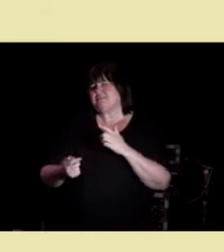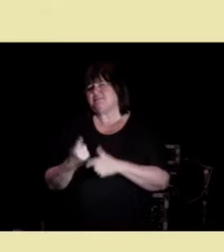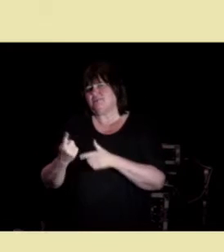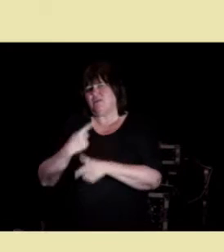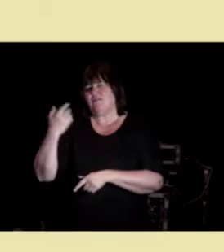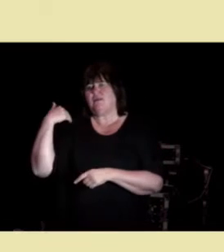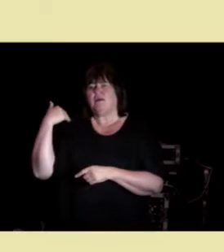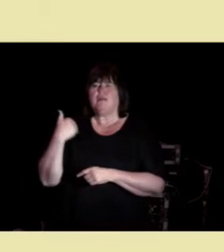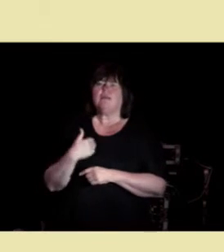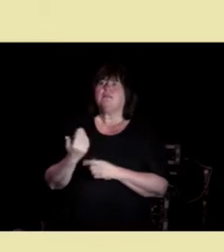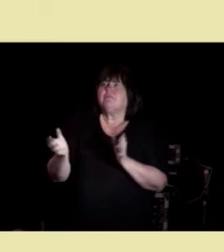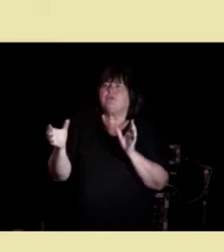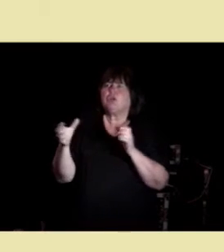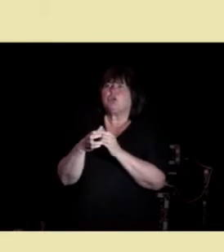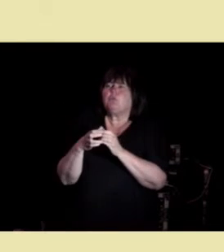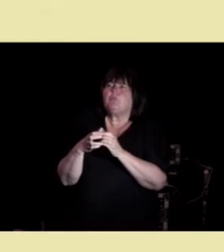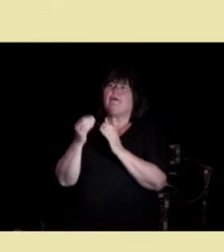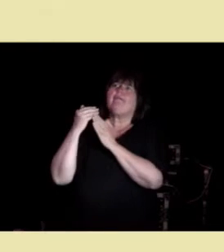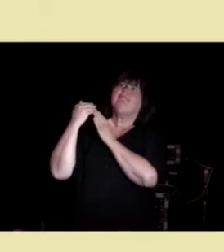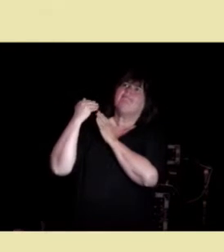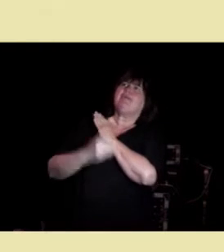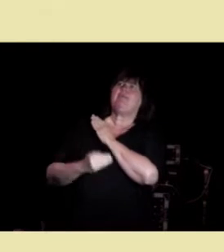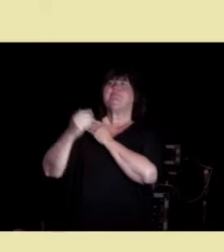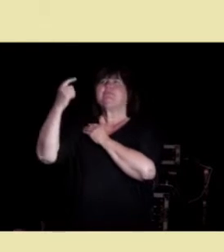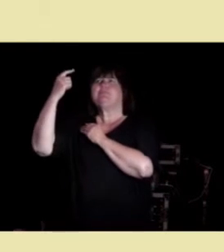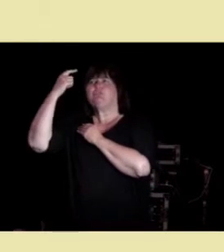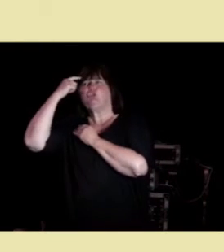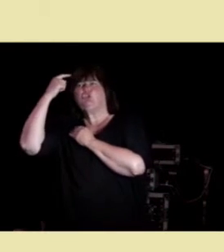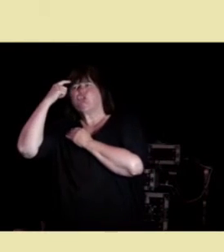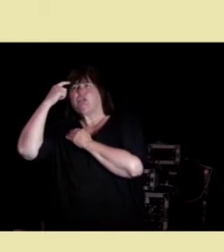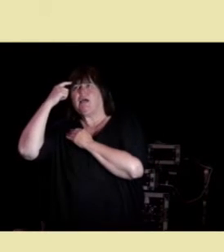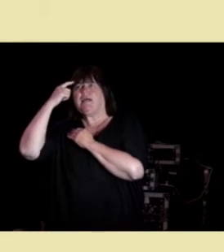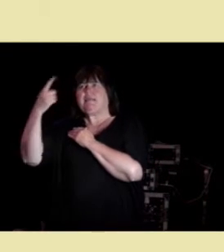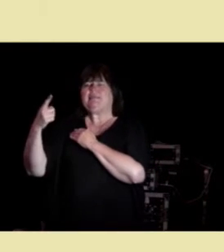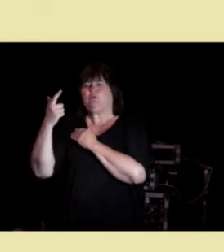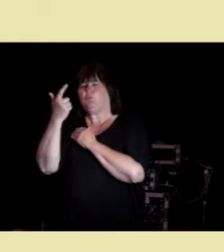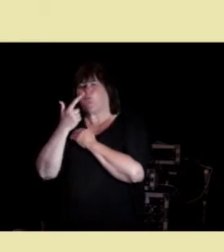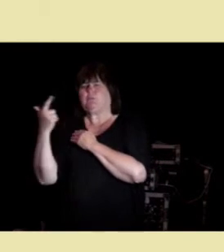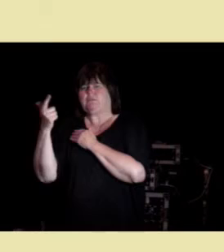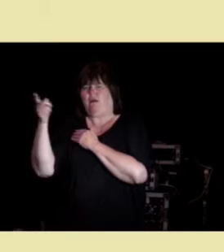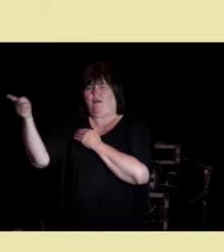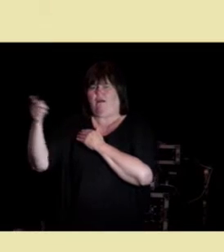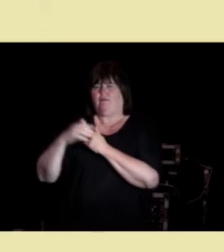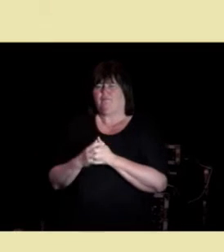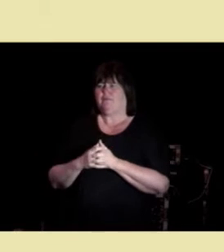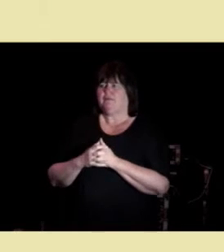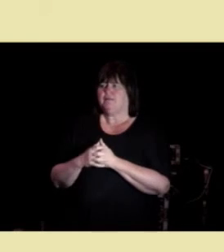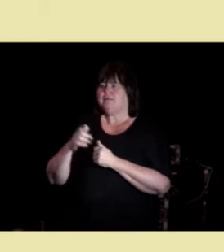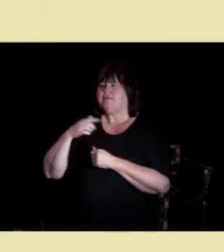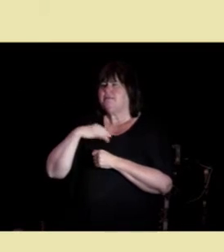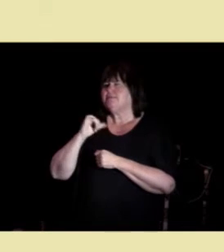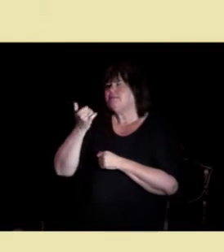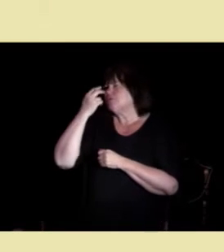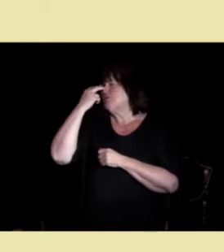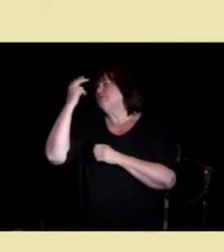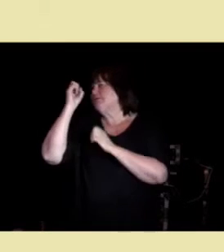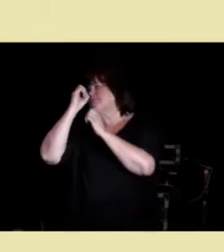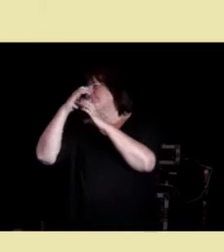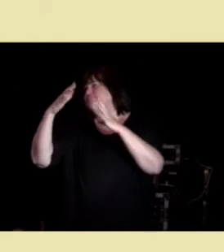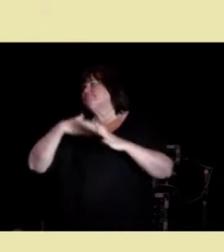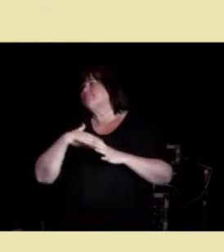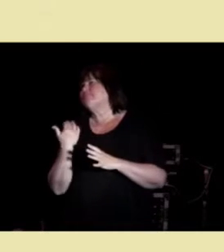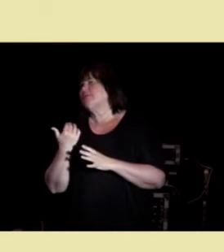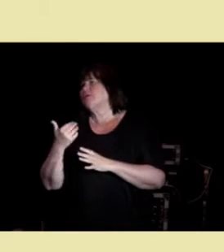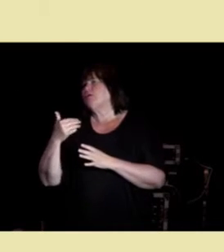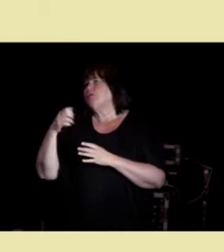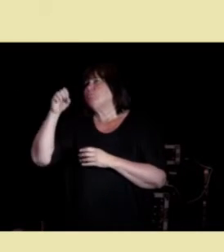fremtidssynsere i USA og skulle forutse hvordan byen New York ville se